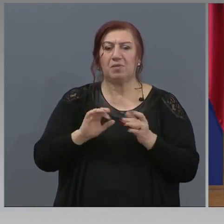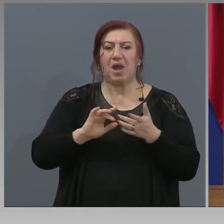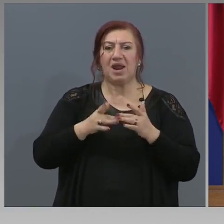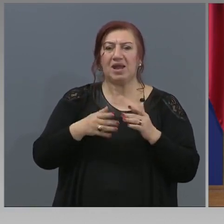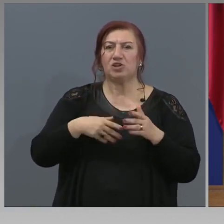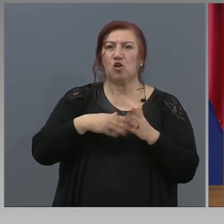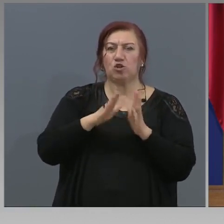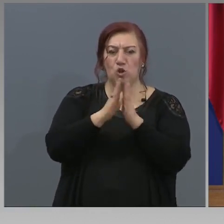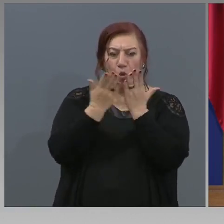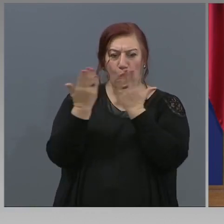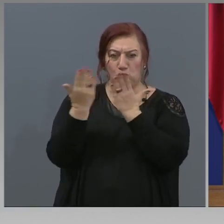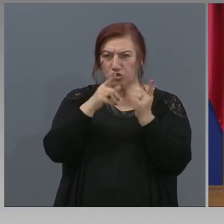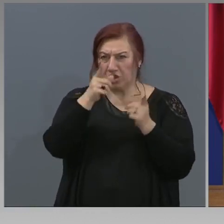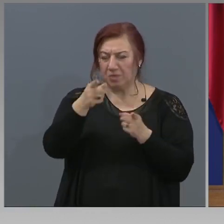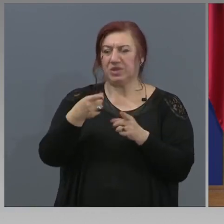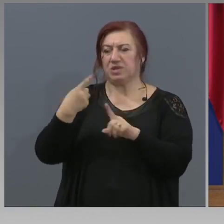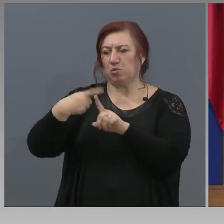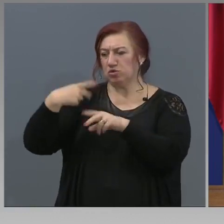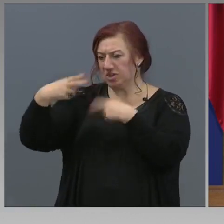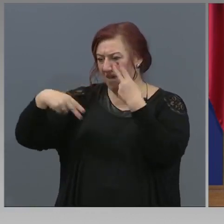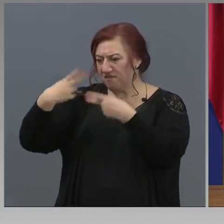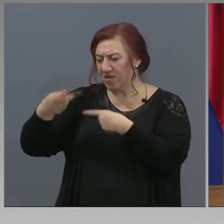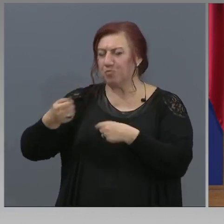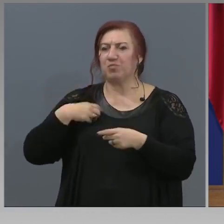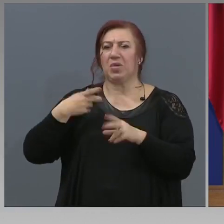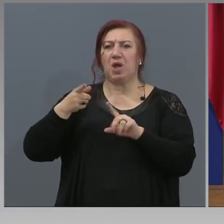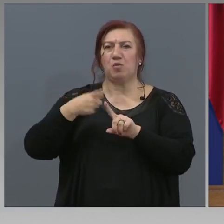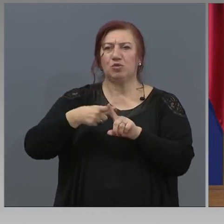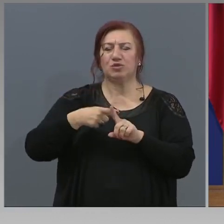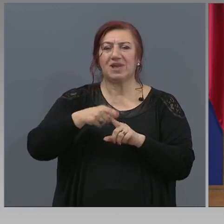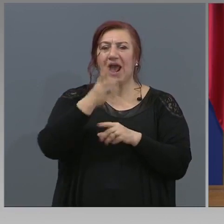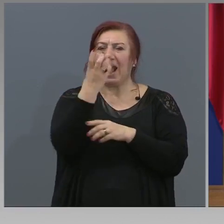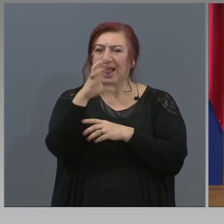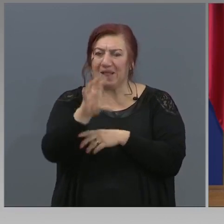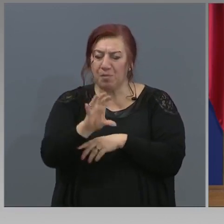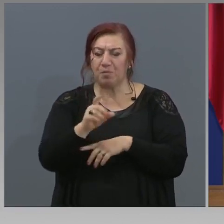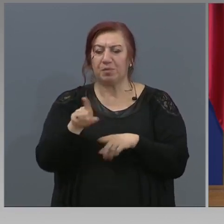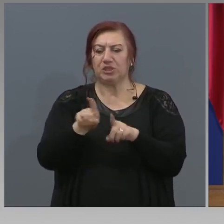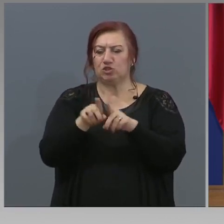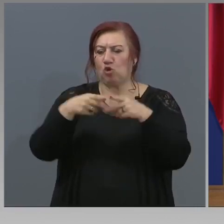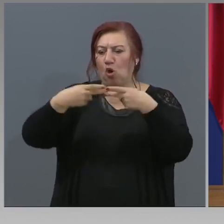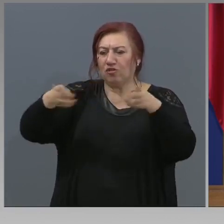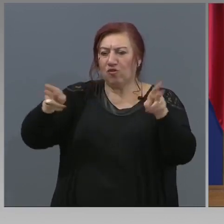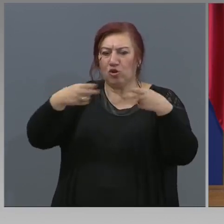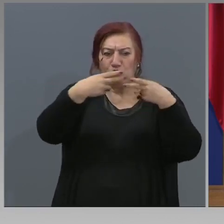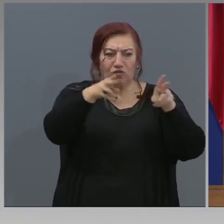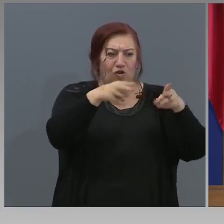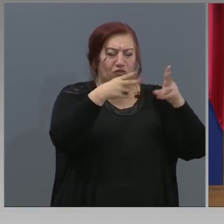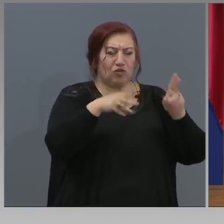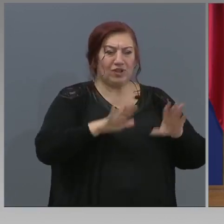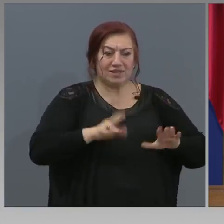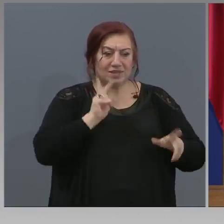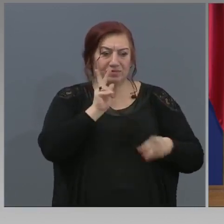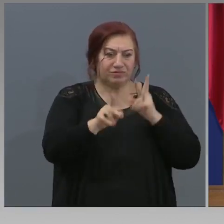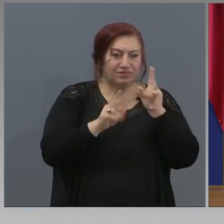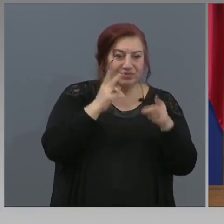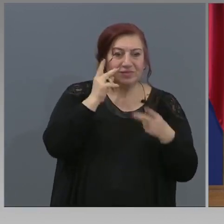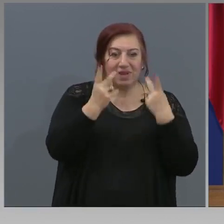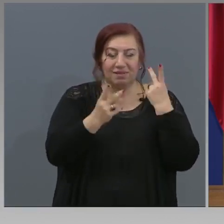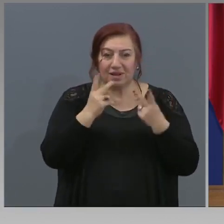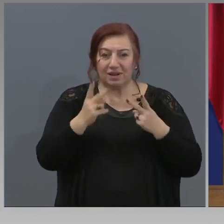филмчета, клипчета на една част от платформите също са отворени. Това, което